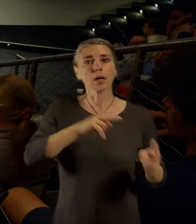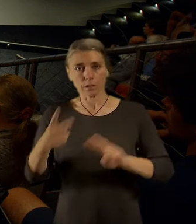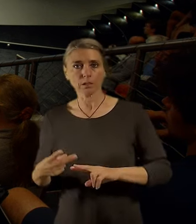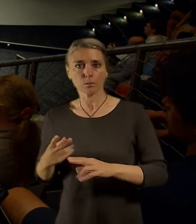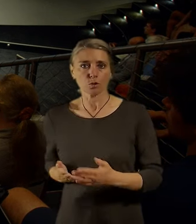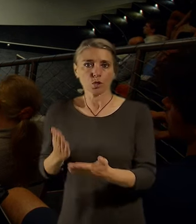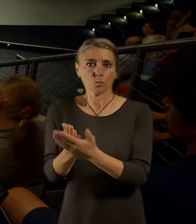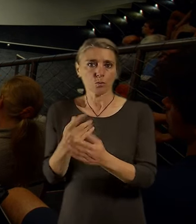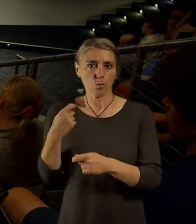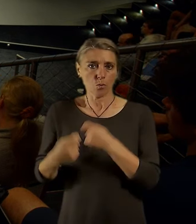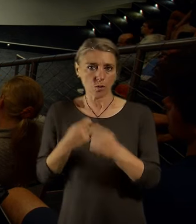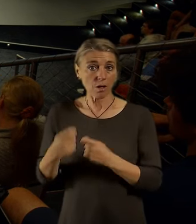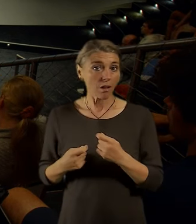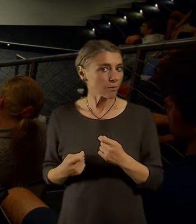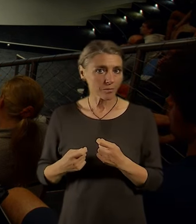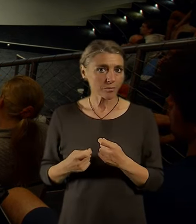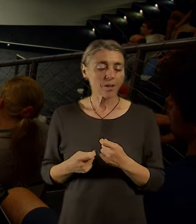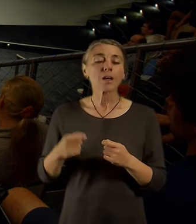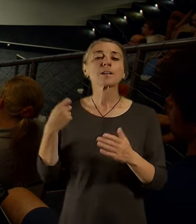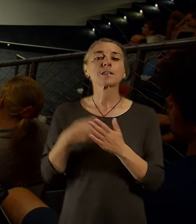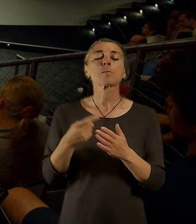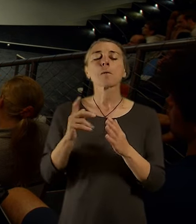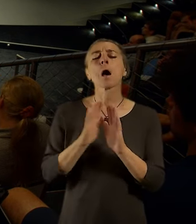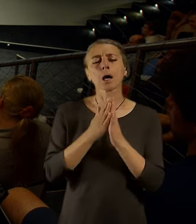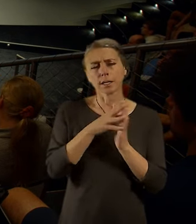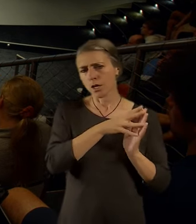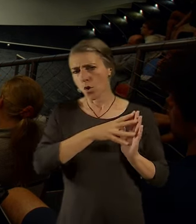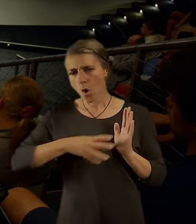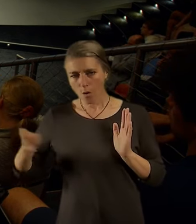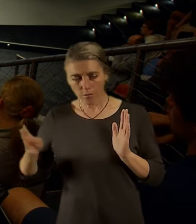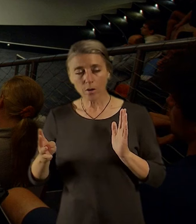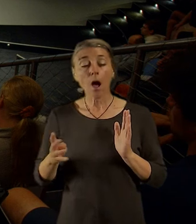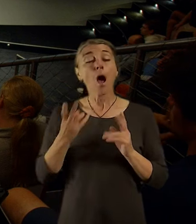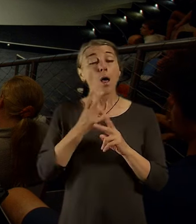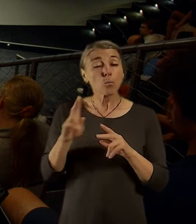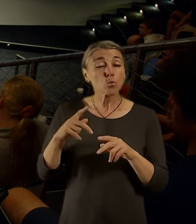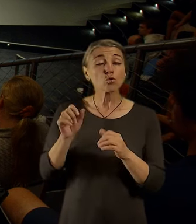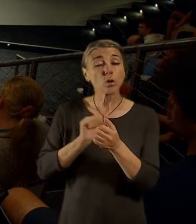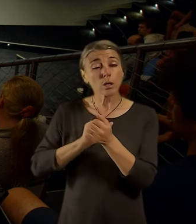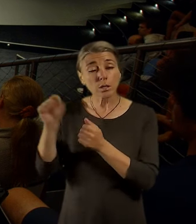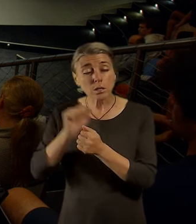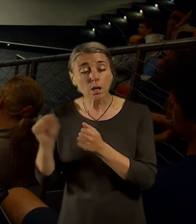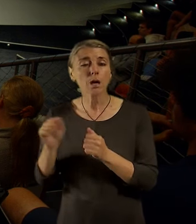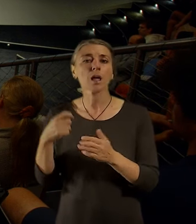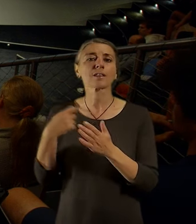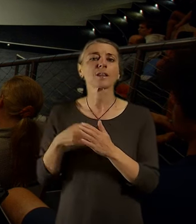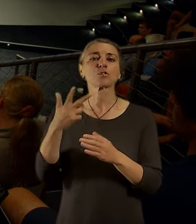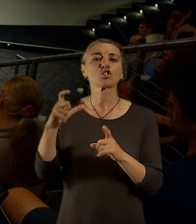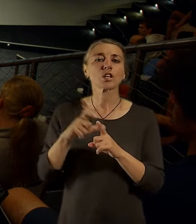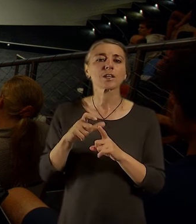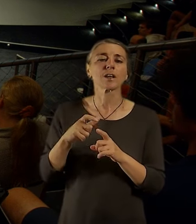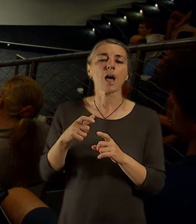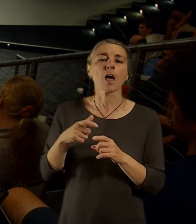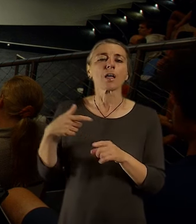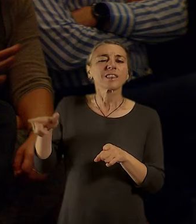klasických knížek tam mají jako služby. 3D tisk, print na A0-kovejch tiskárnách, hudební